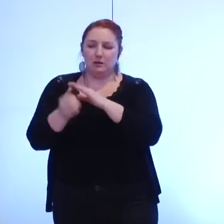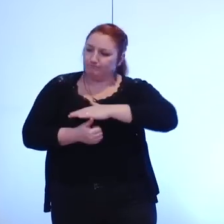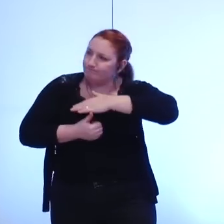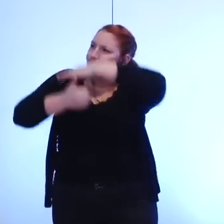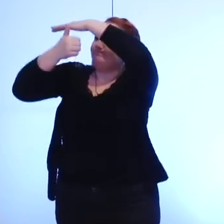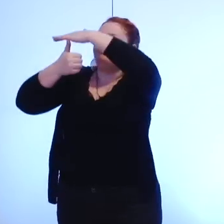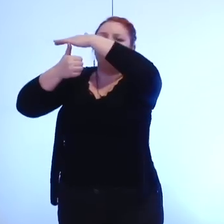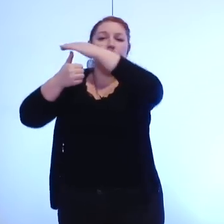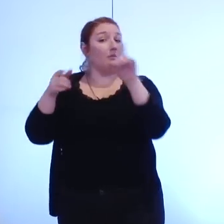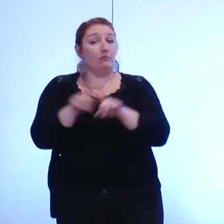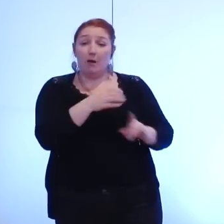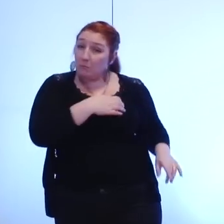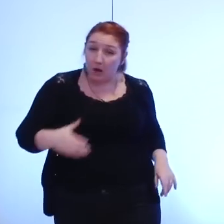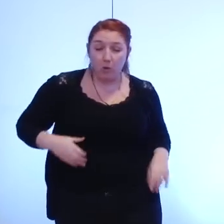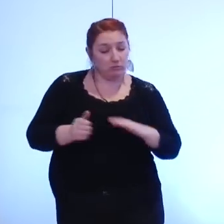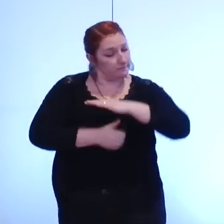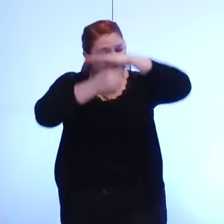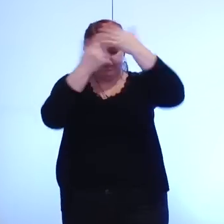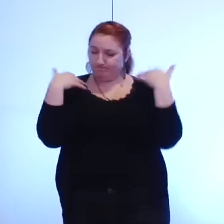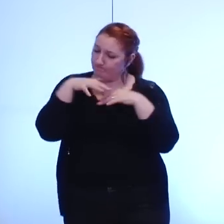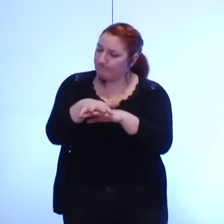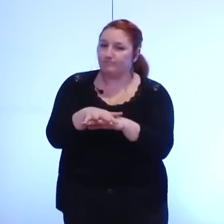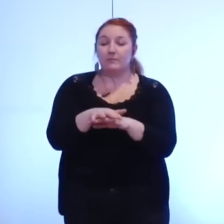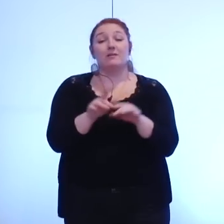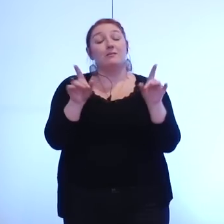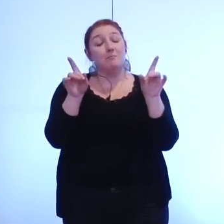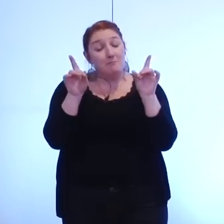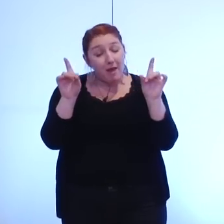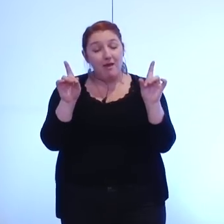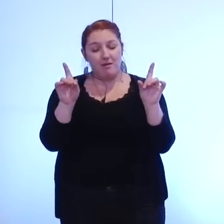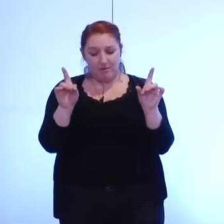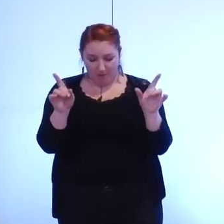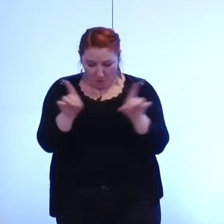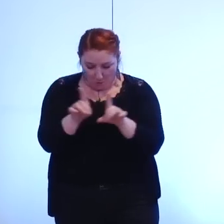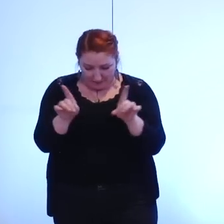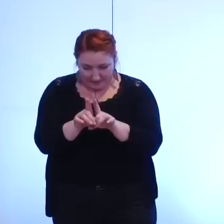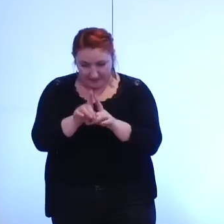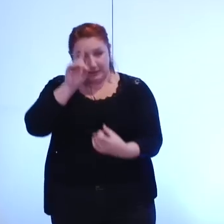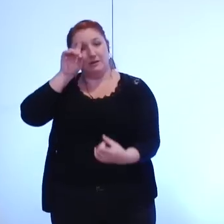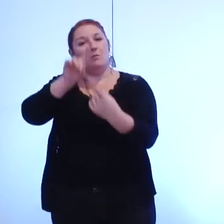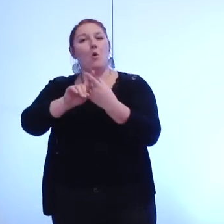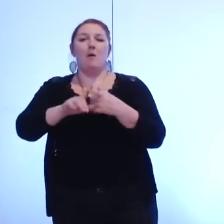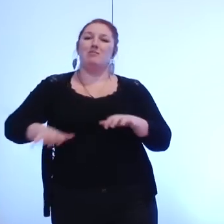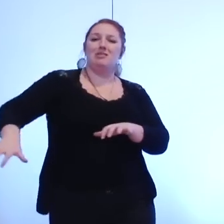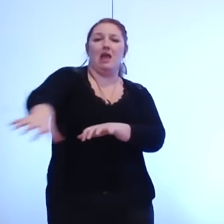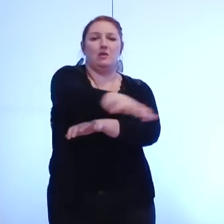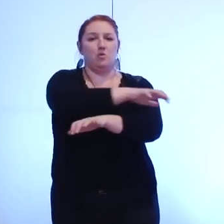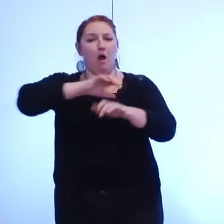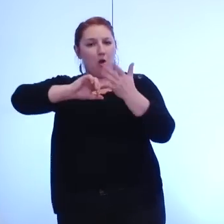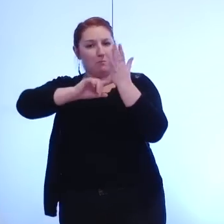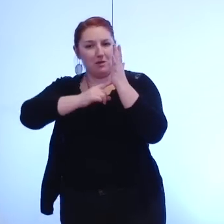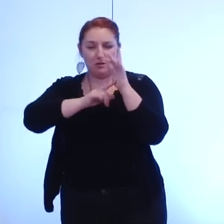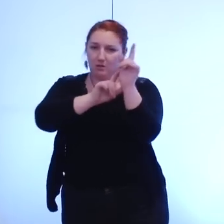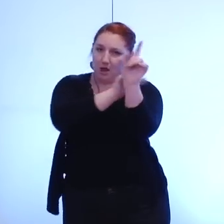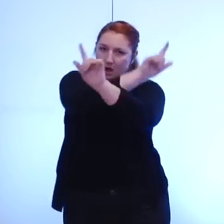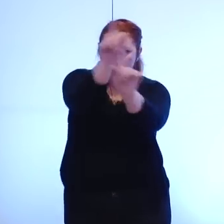autant tout aussi central que la commune dans le bloc communal mais également pour respecter l'identité de notre territoire une identité